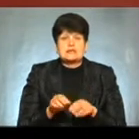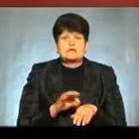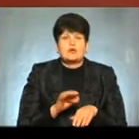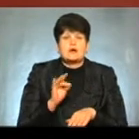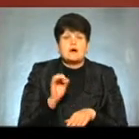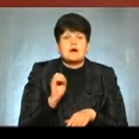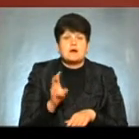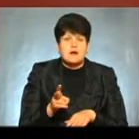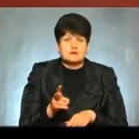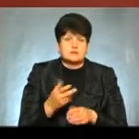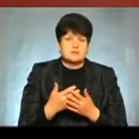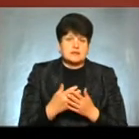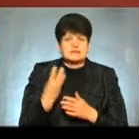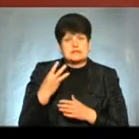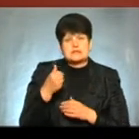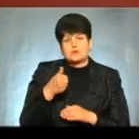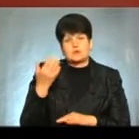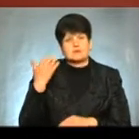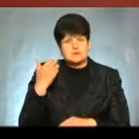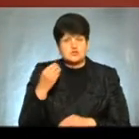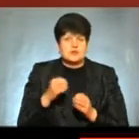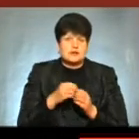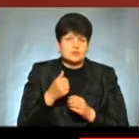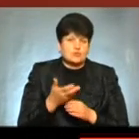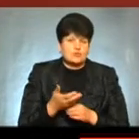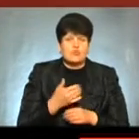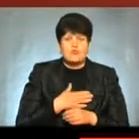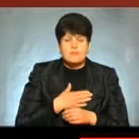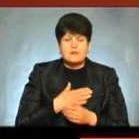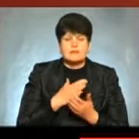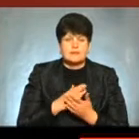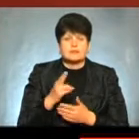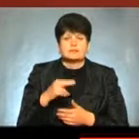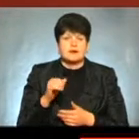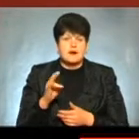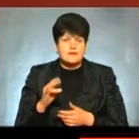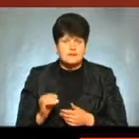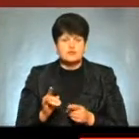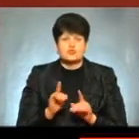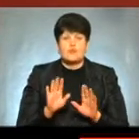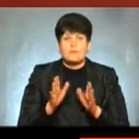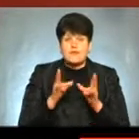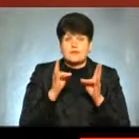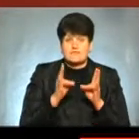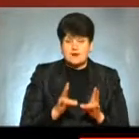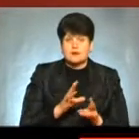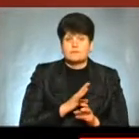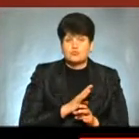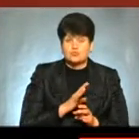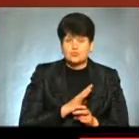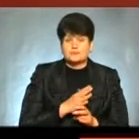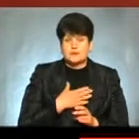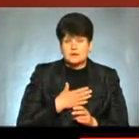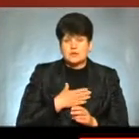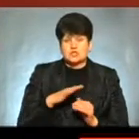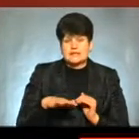області за останній Для прикладу, 30 років чи 10 років? У мене є такі дані, що на момент аварії було постраждалих на